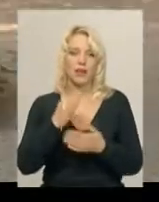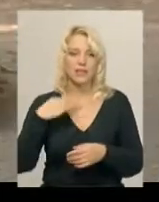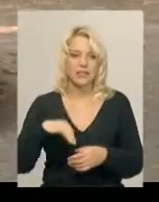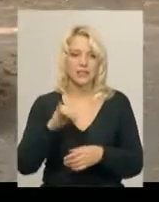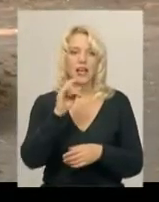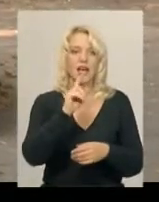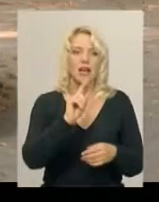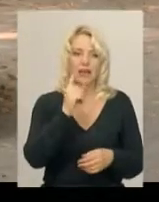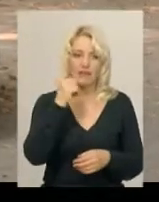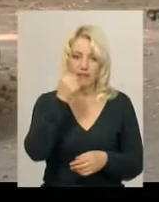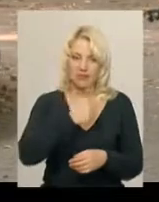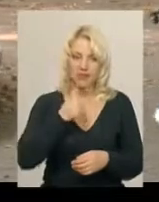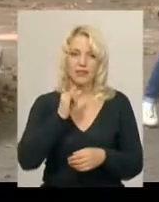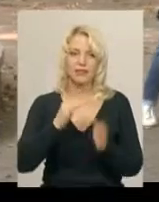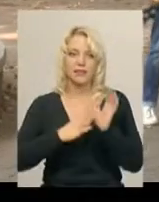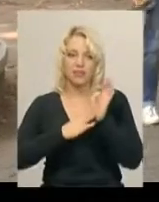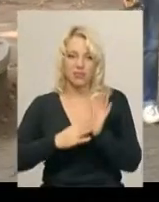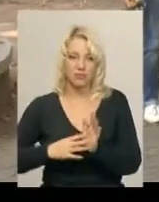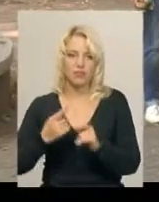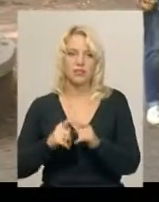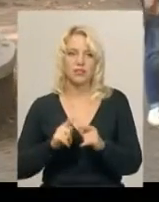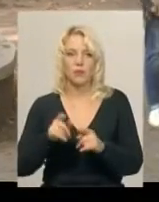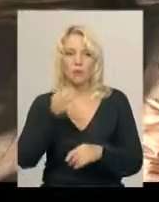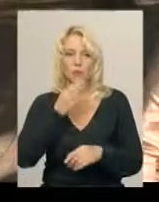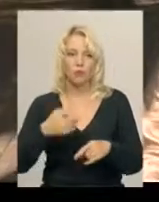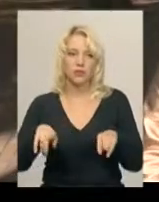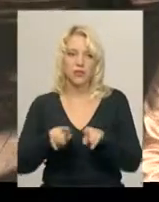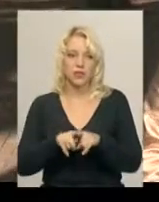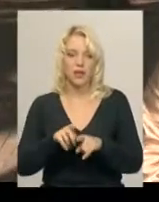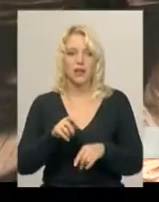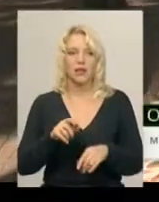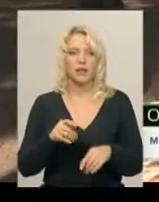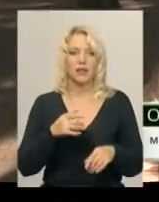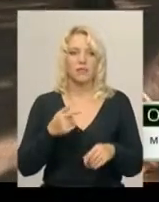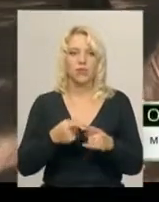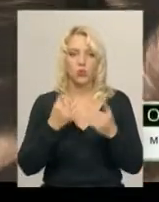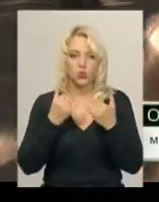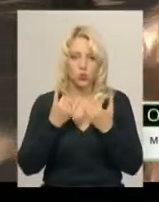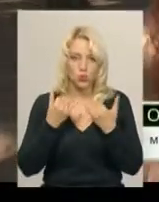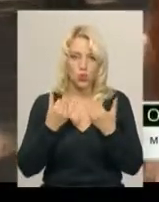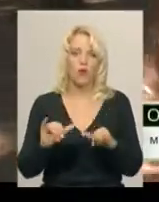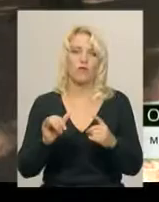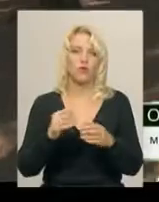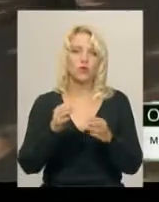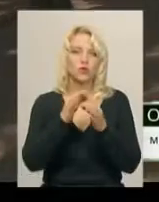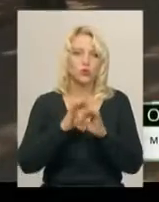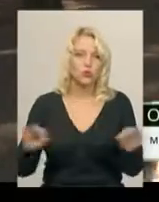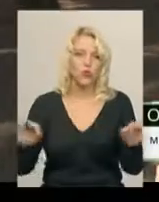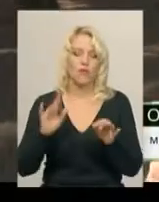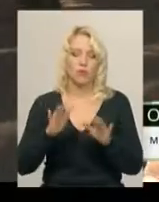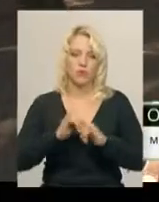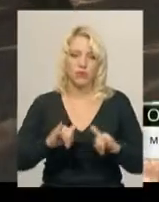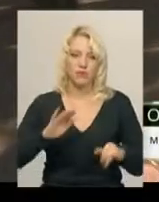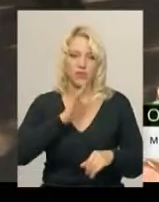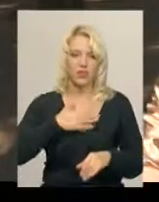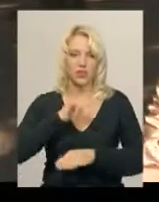рік і дев'ять місяців. Каже, що ідея створення «Бабі-театру» їй довподоба. Це дуже чудово, це буде розвивати нашу дитинку, вона буде